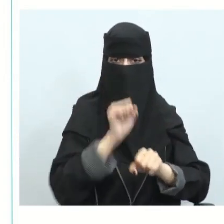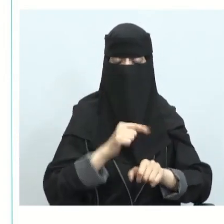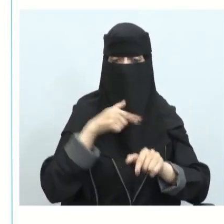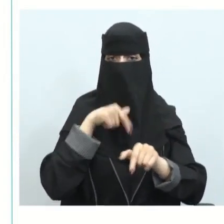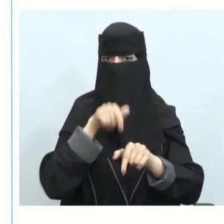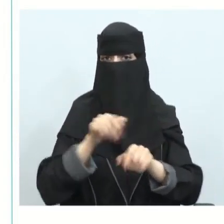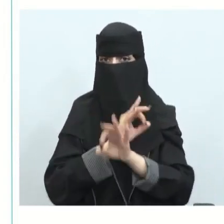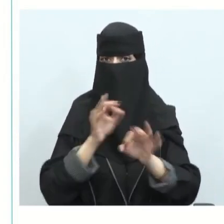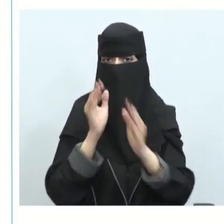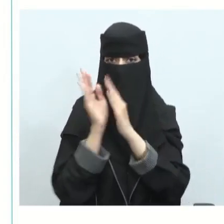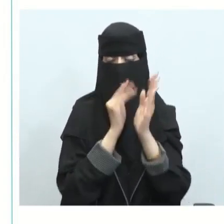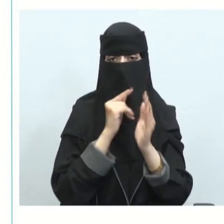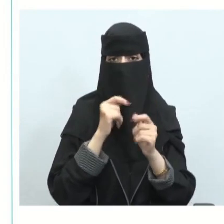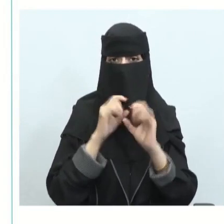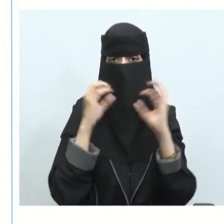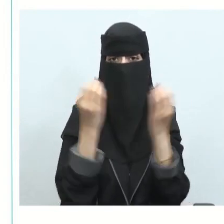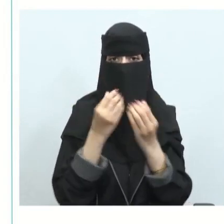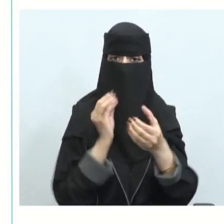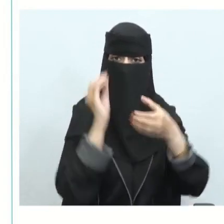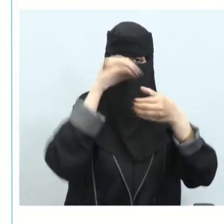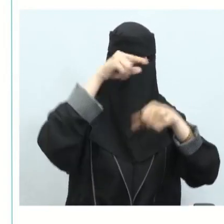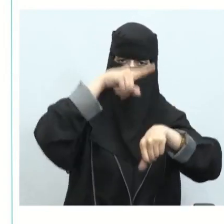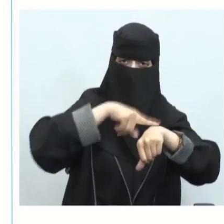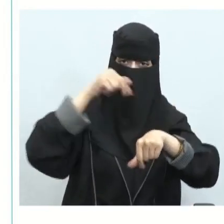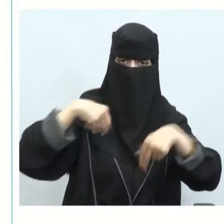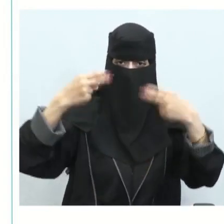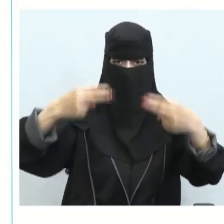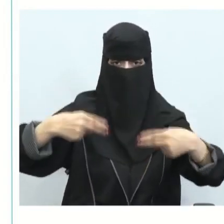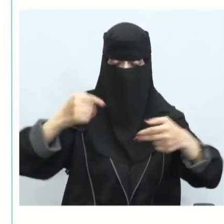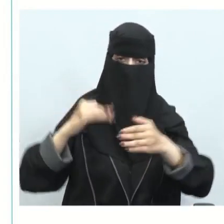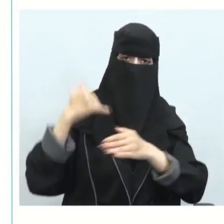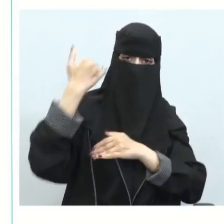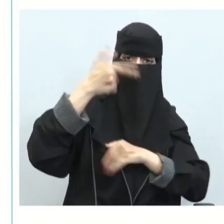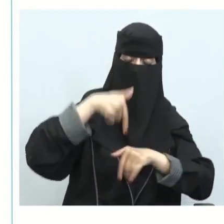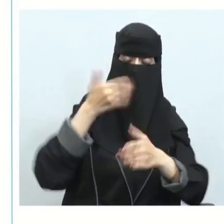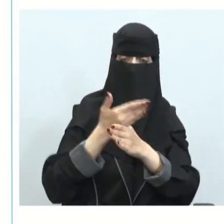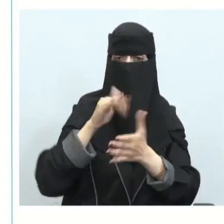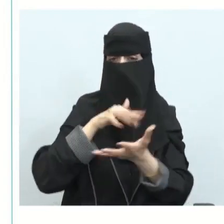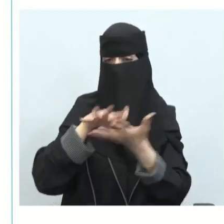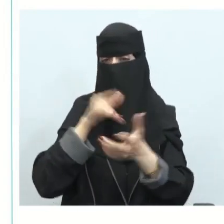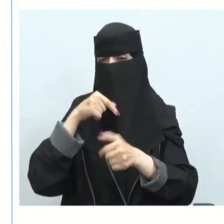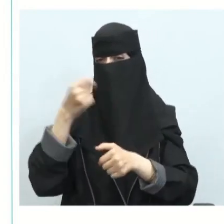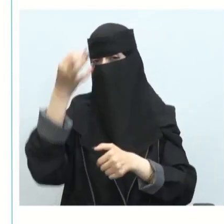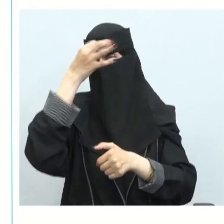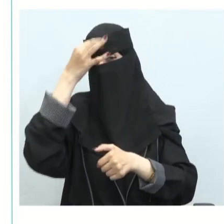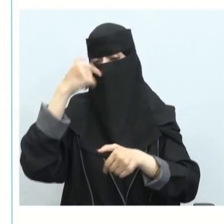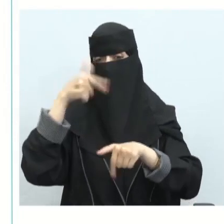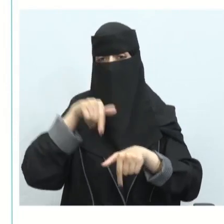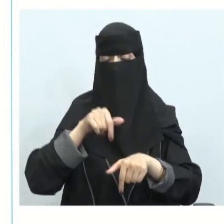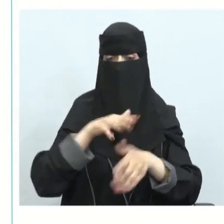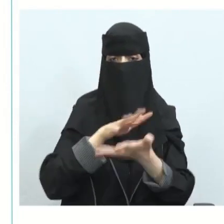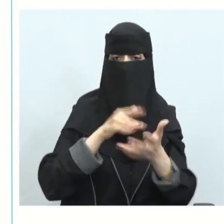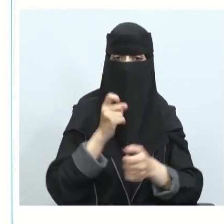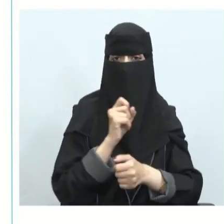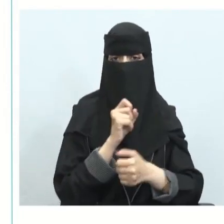لضمان إدارة النفايات أثناء الفعالية وبعدها لمنع وقوع الضروف غير الصحية والأضرار البيئة لو